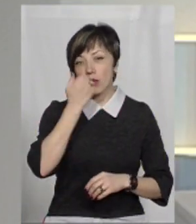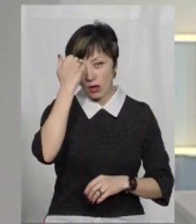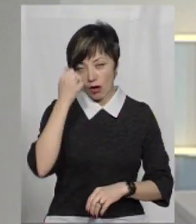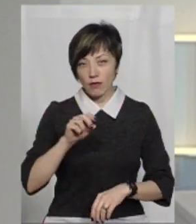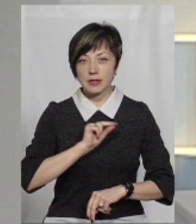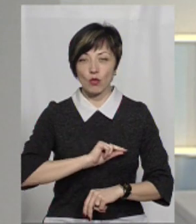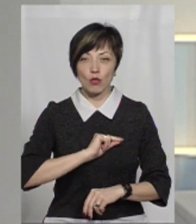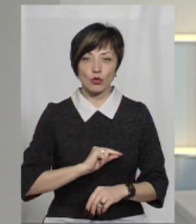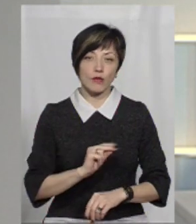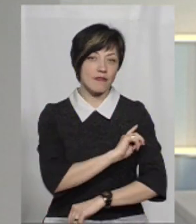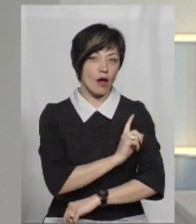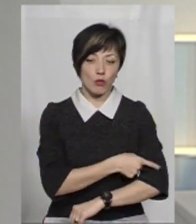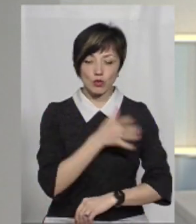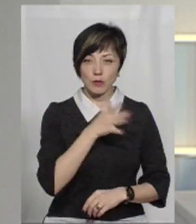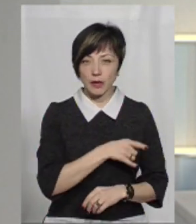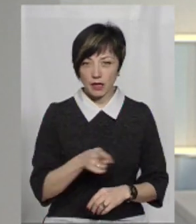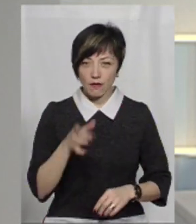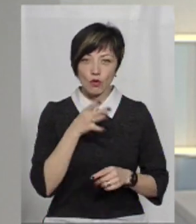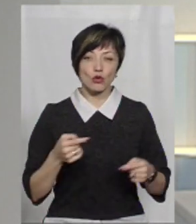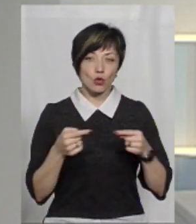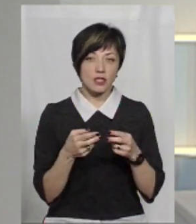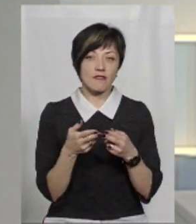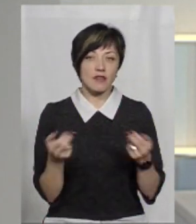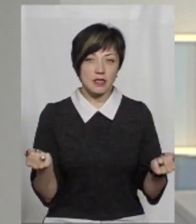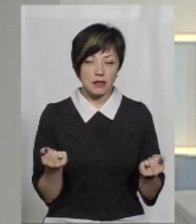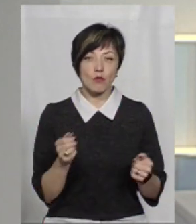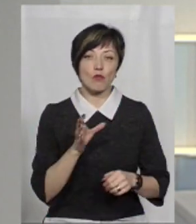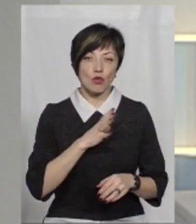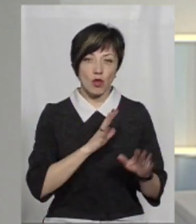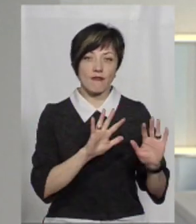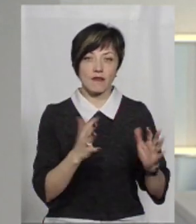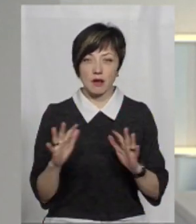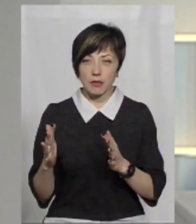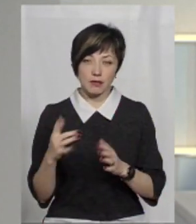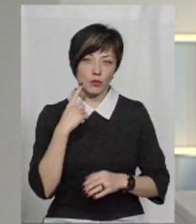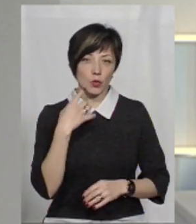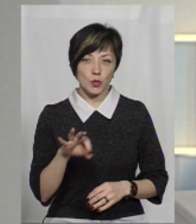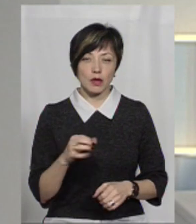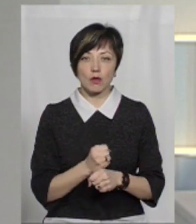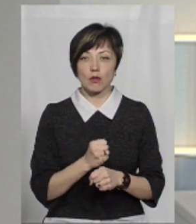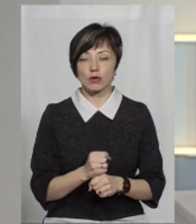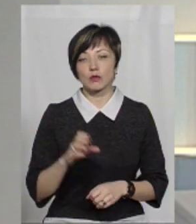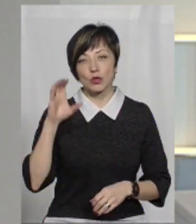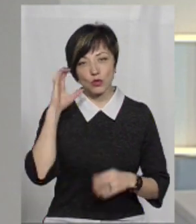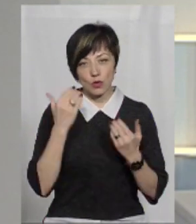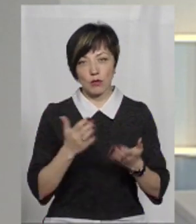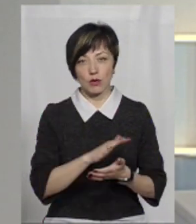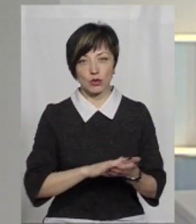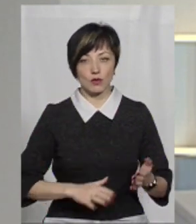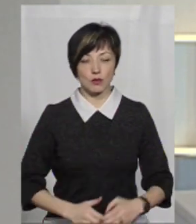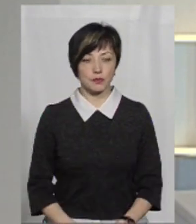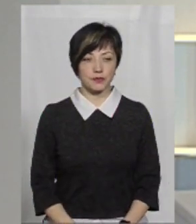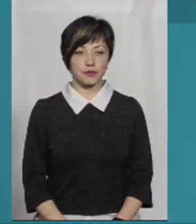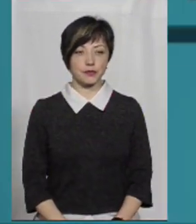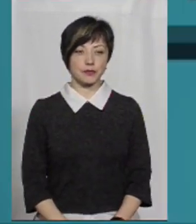митникам за роботу у напружений період, водночас визнав, що мали місце і випадки недобросовісної роботи. Послухаємо і продовжимо